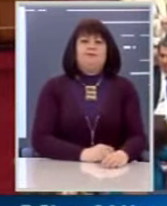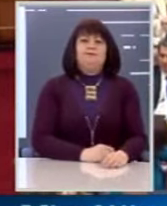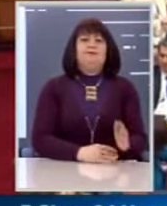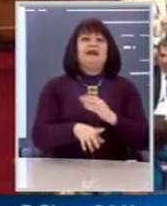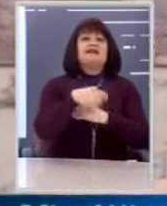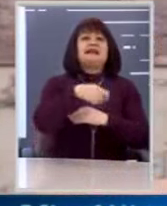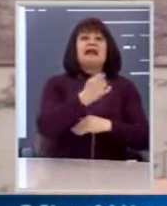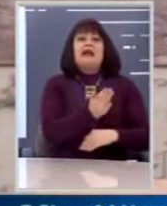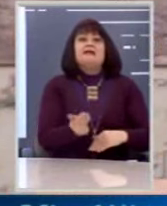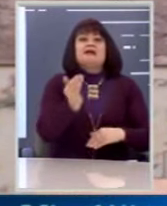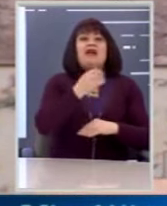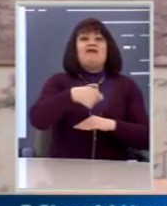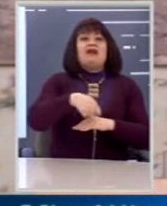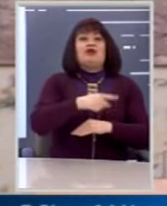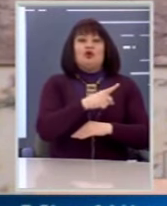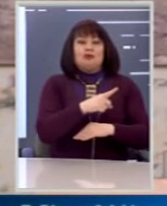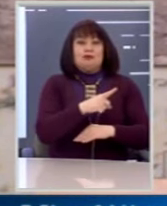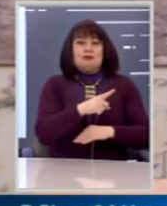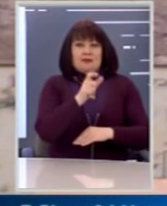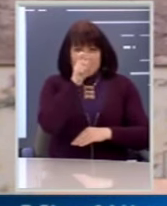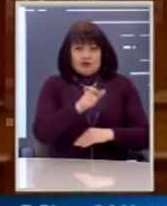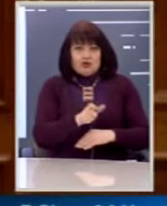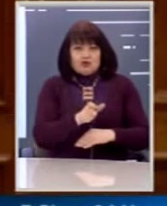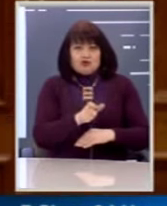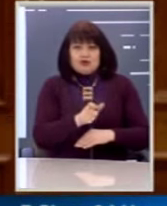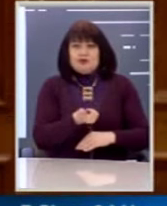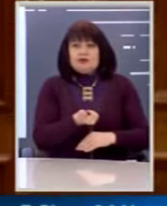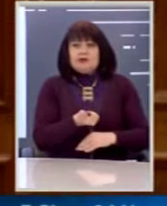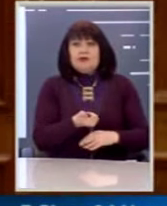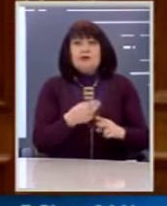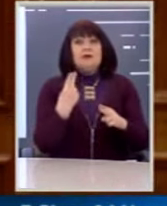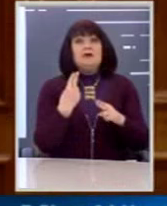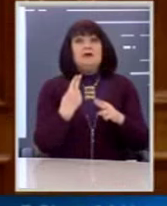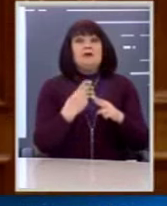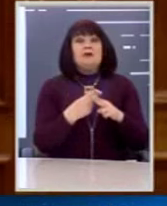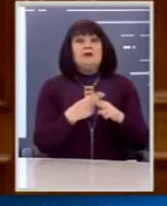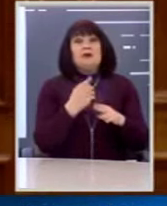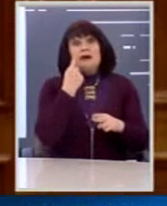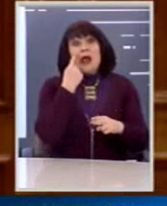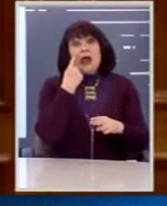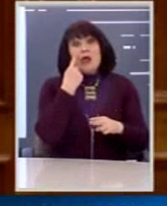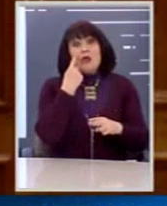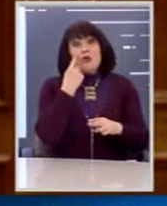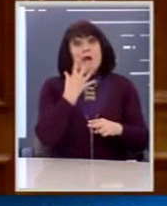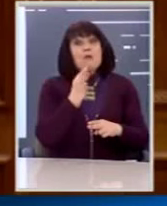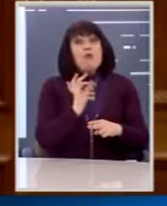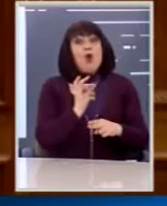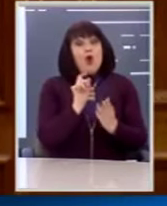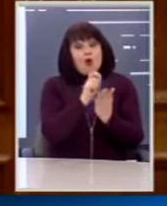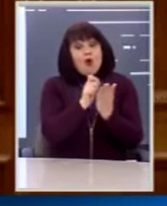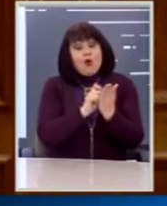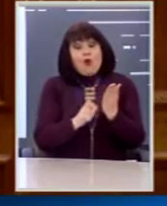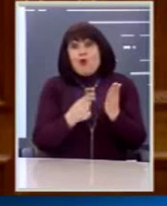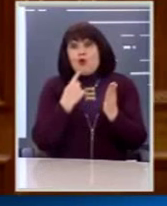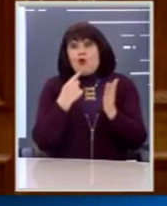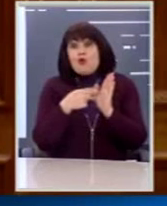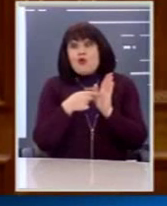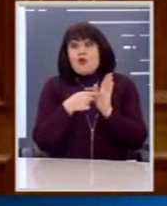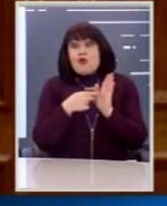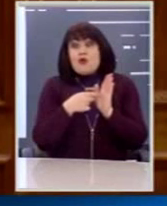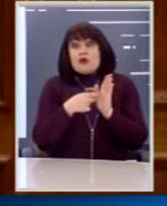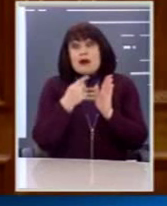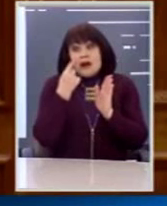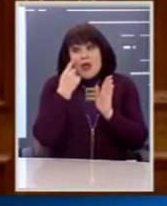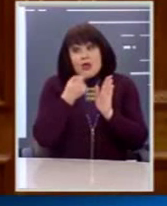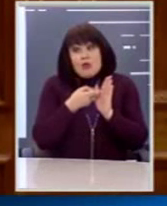Εισαγγελέα Εφετών ο οποίος πολύ αξία θα έχει να δούμε τι αιτιολόγηση κάνει τι αιτιολόγηση